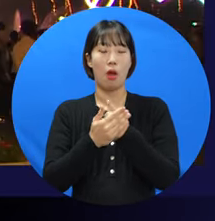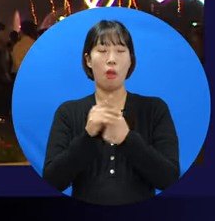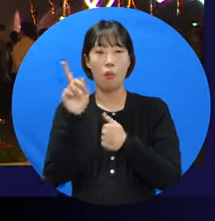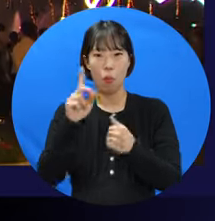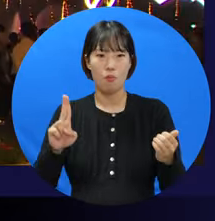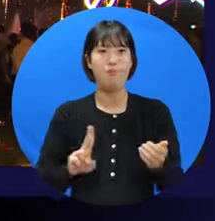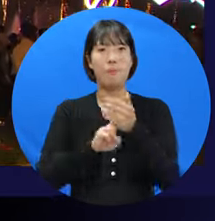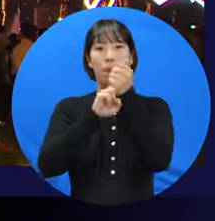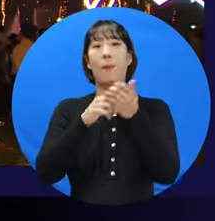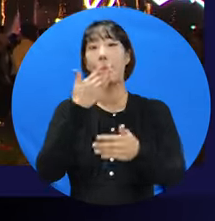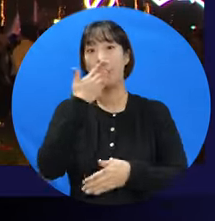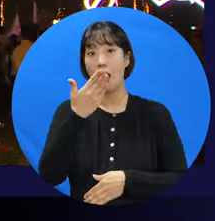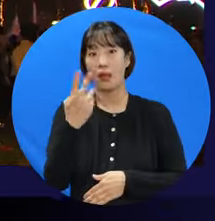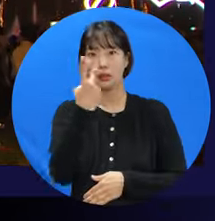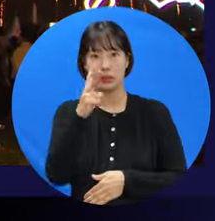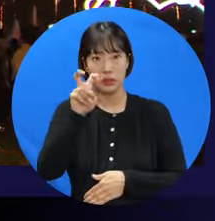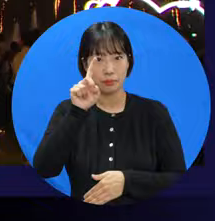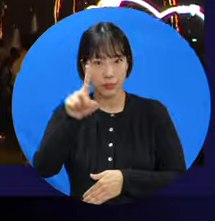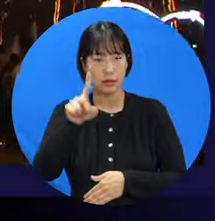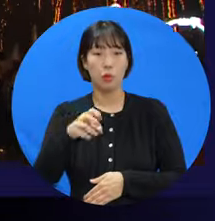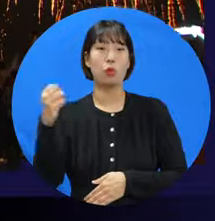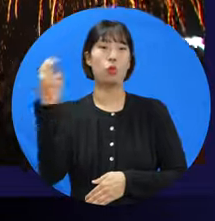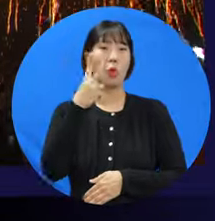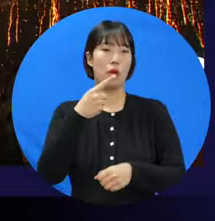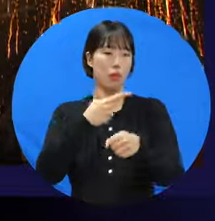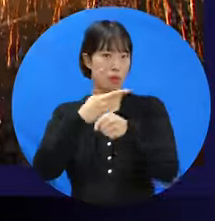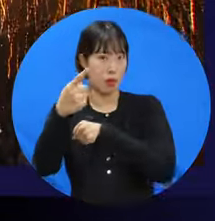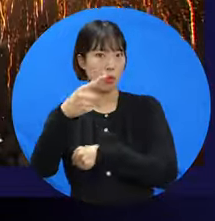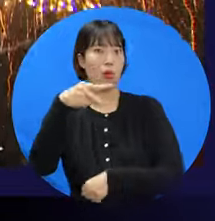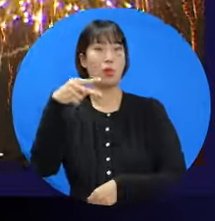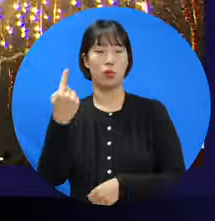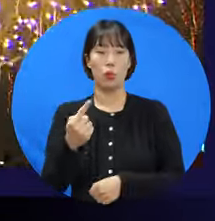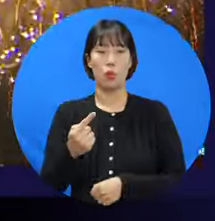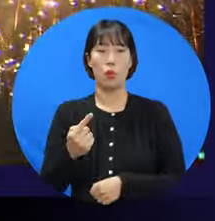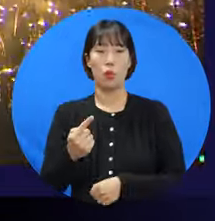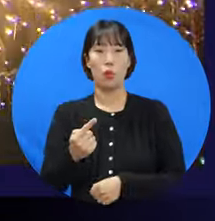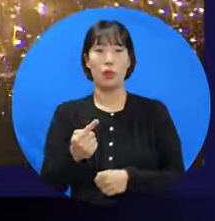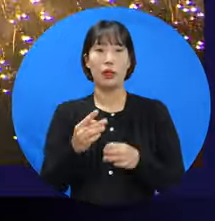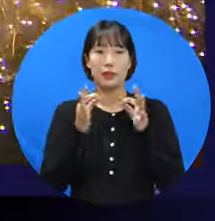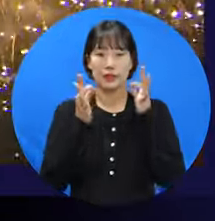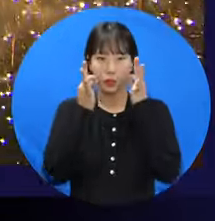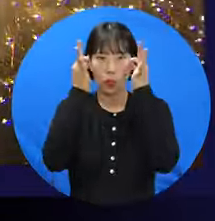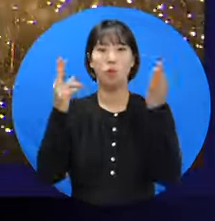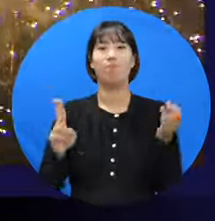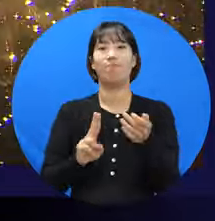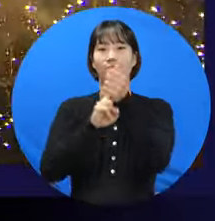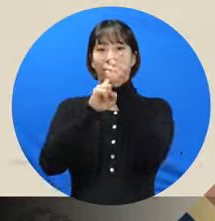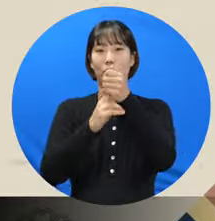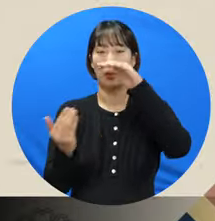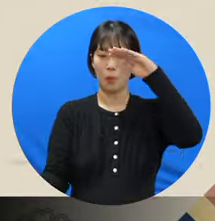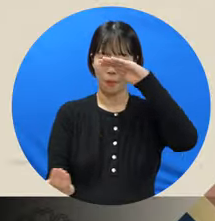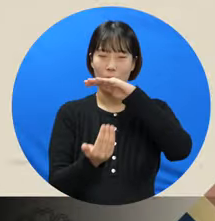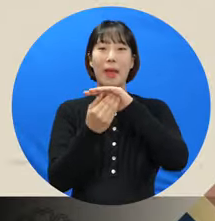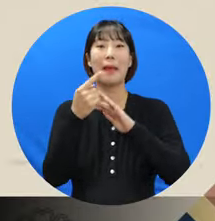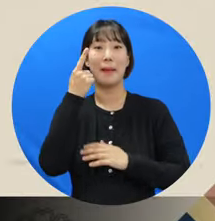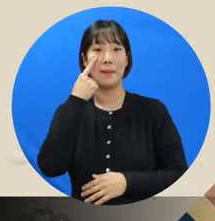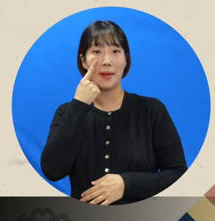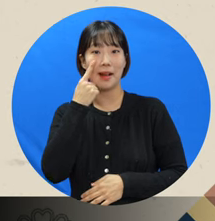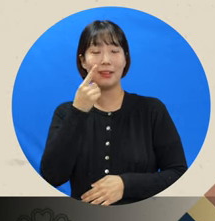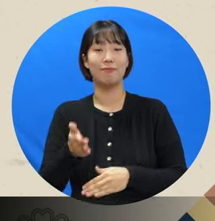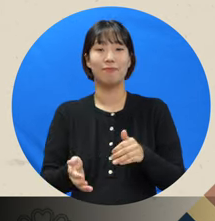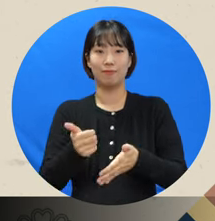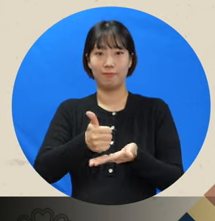이루어왔듯이 2022년 또다시 새로운 기적을 만들어 가겠습니다. 존경하는